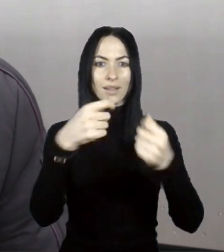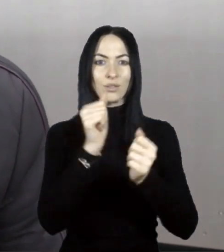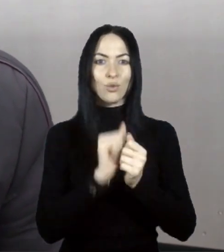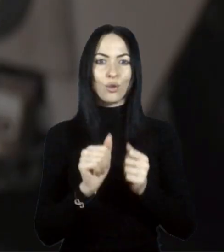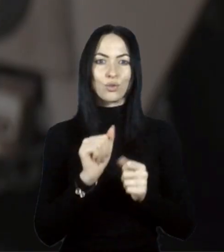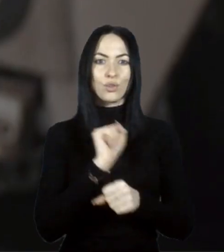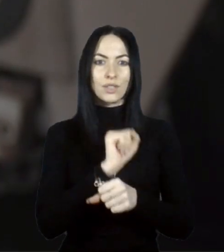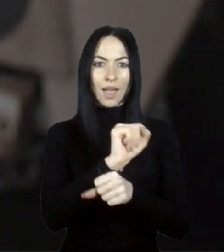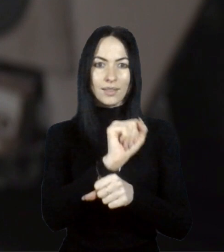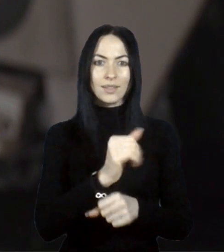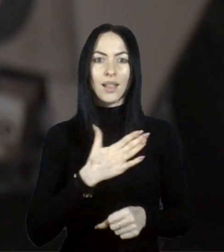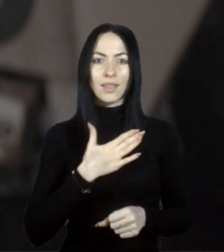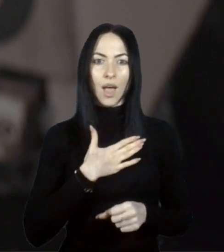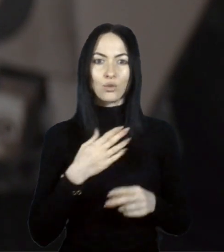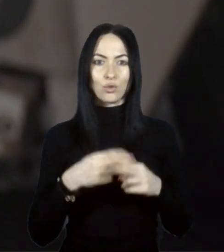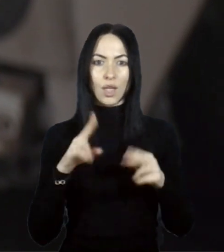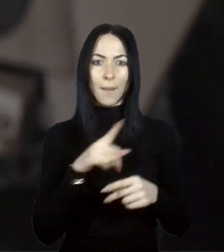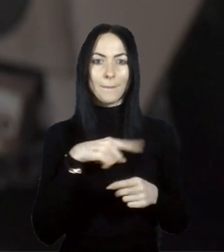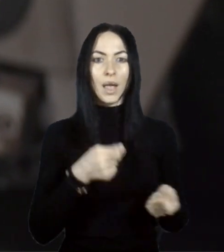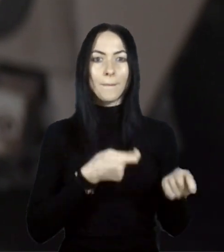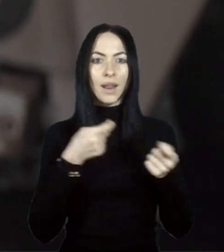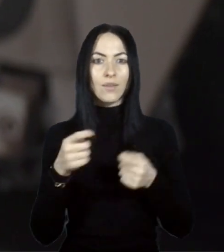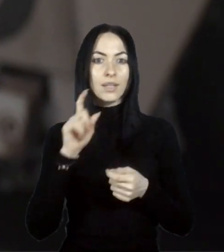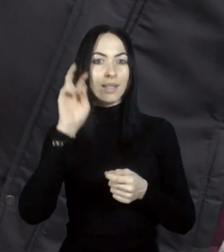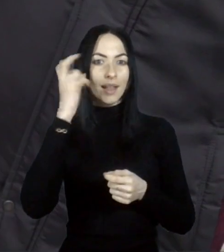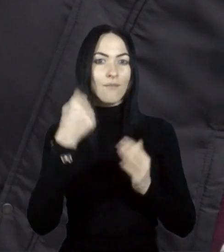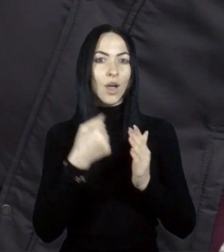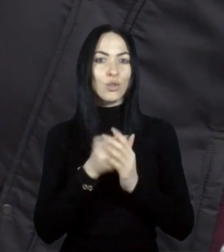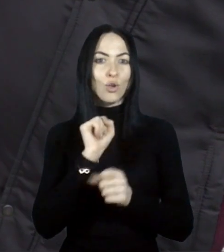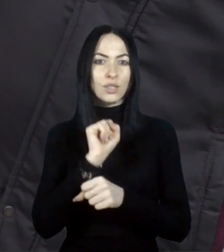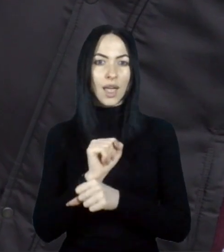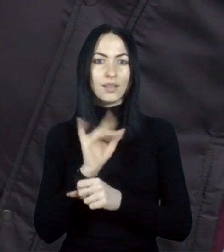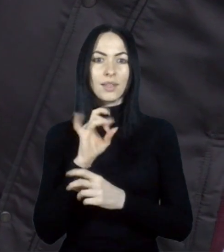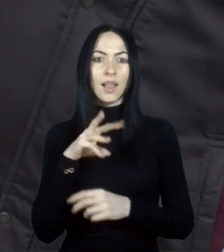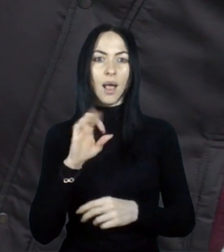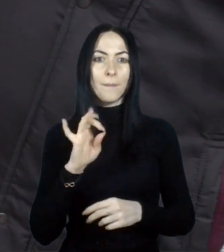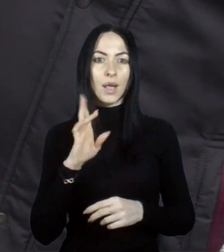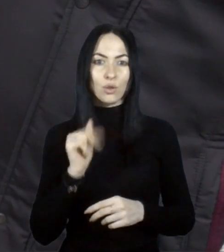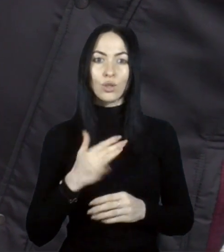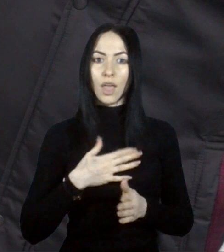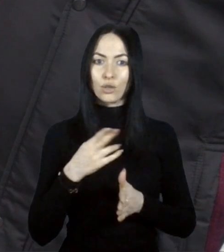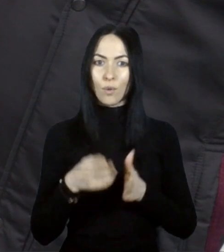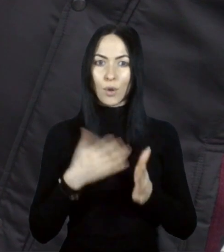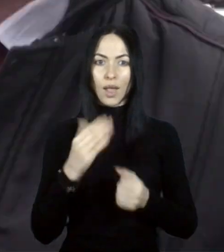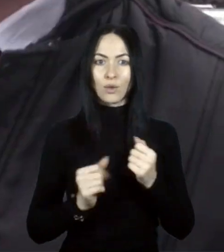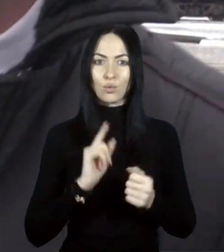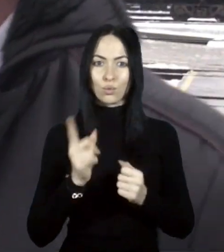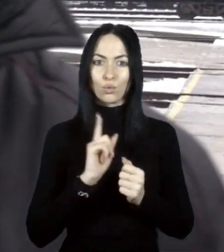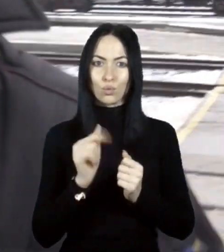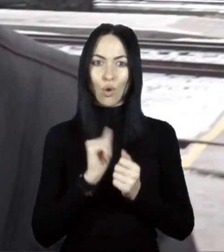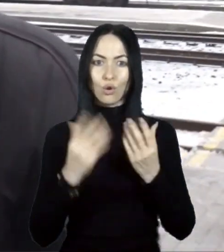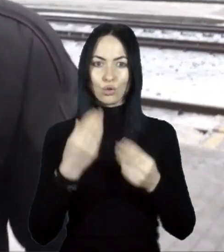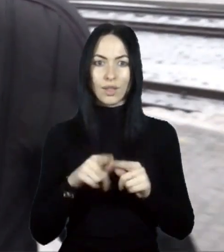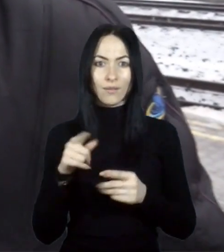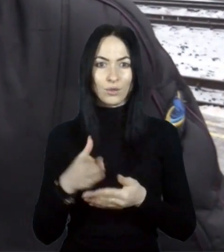залізниці. Ми його привезли з Києва до станції Краматорська. Нашим поїздом, який курсує кожен день цьому напрямку. Перевезли